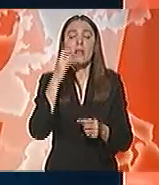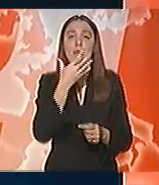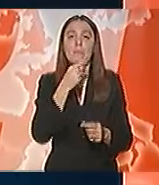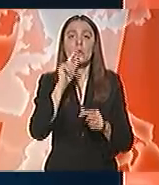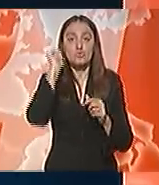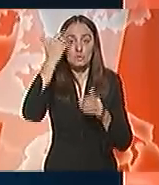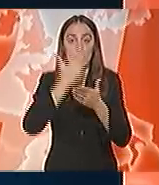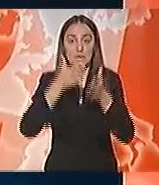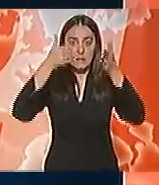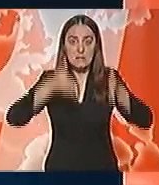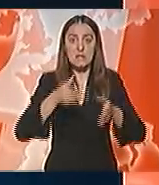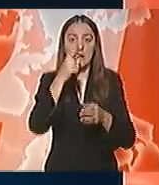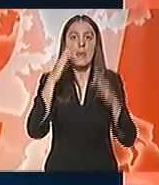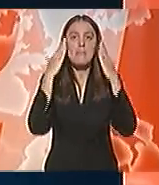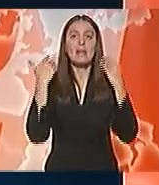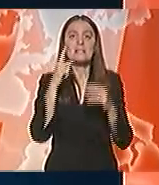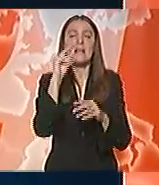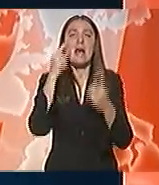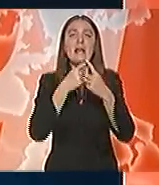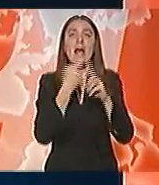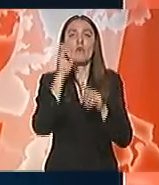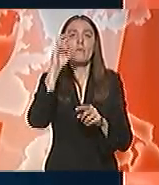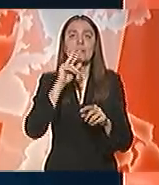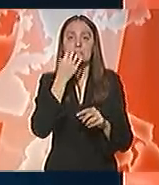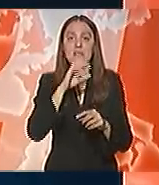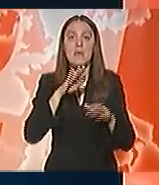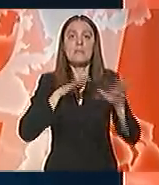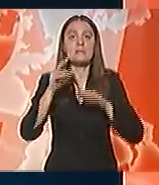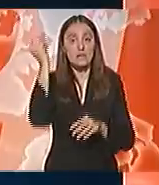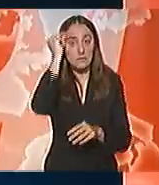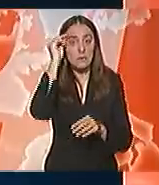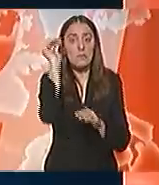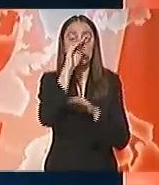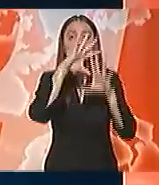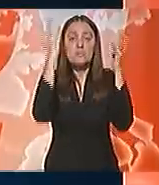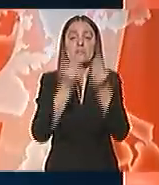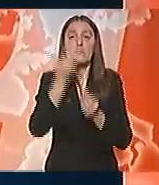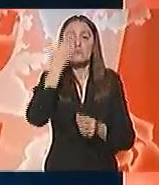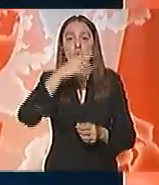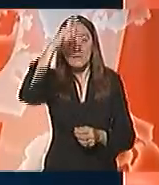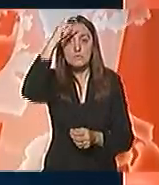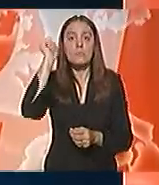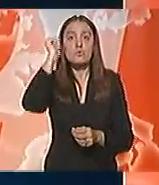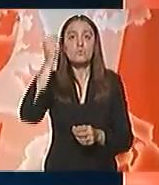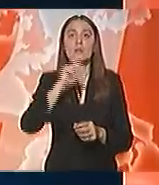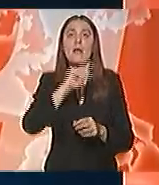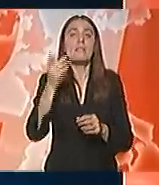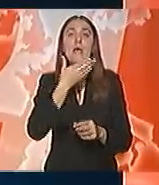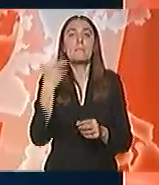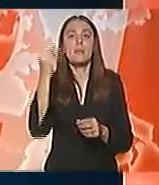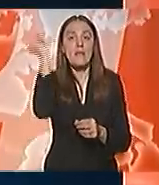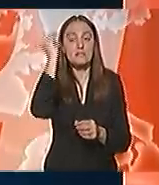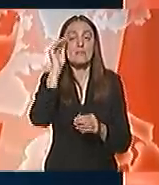sutra biti sahranjen u porti Manastira Rakovica. Ministarstvo prosvete preporučilo je svim školama u Srbiji da sutra ne drže nastavu.